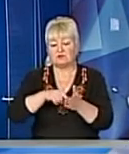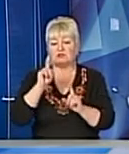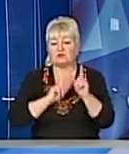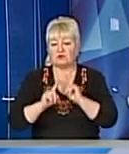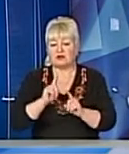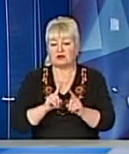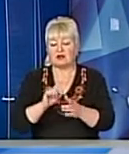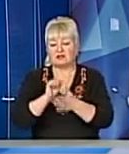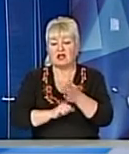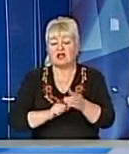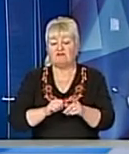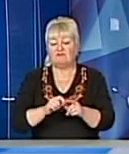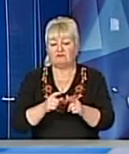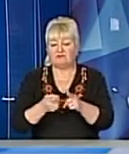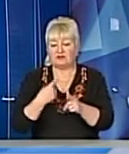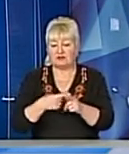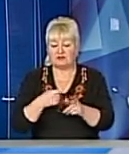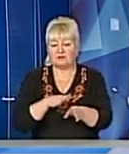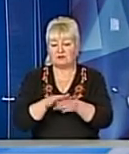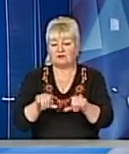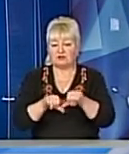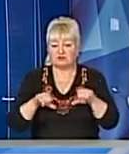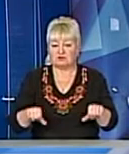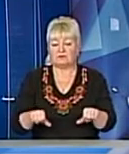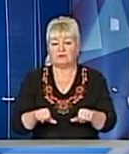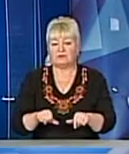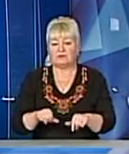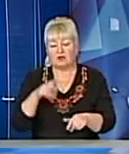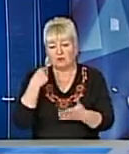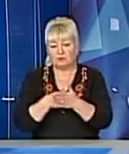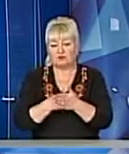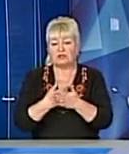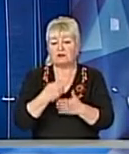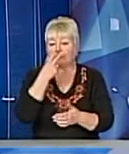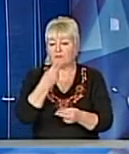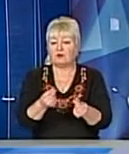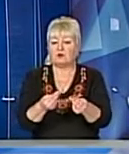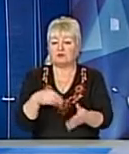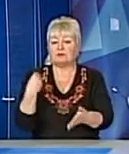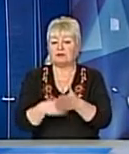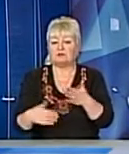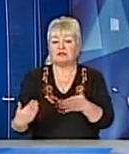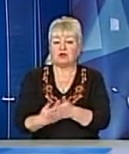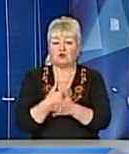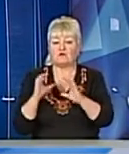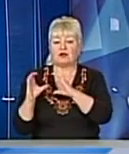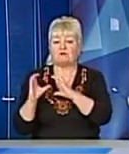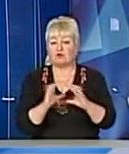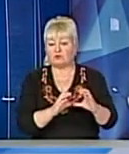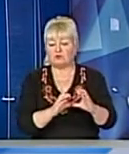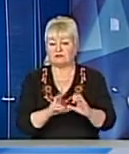проєкт ухвали вже про створення АТП Центування таке, що в бюджеті передбачені кошти на критування нових автобусів,